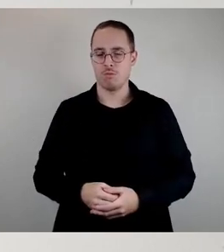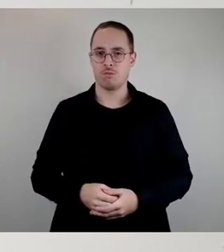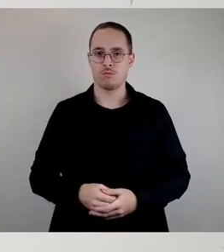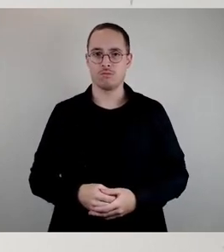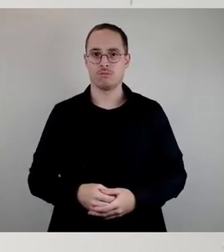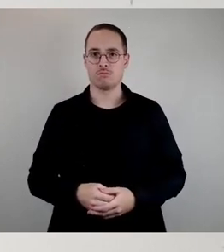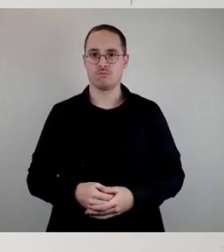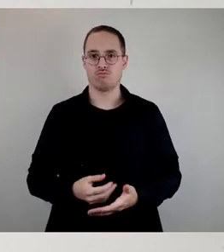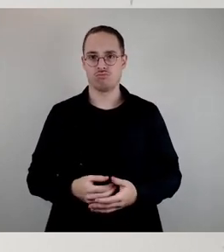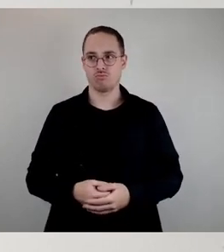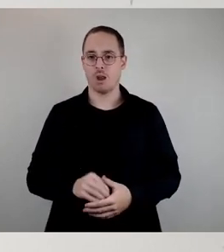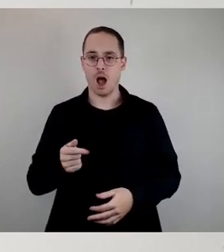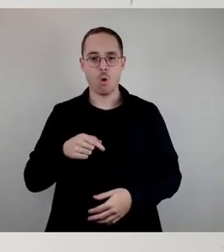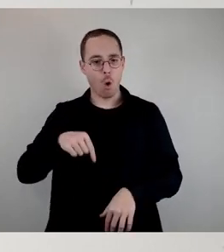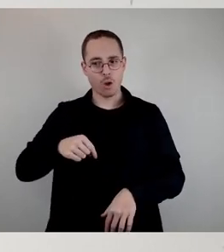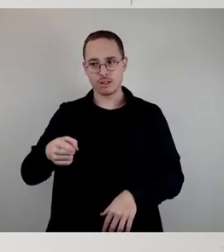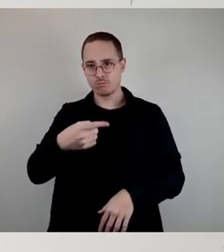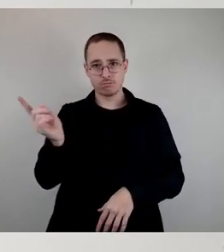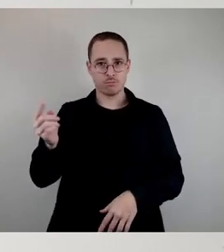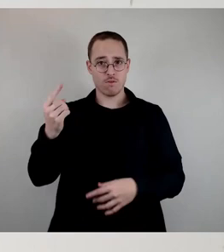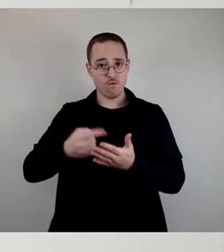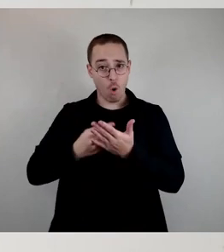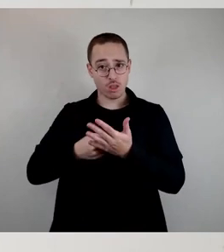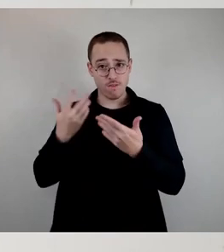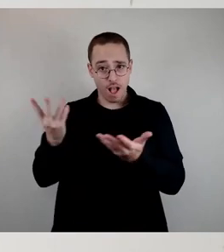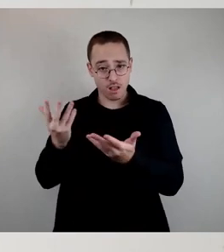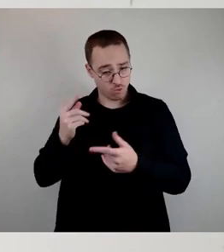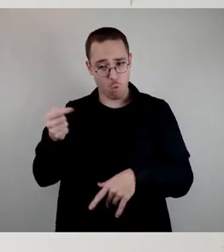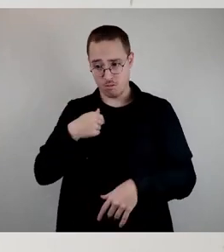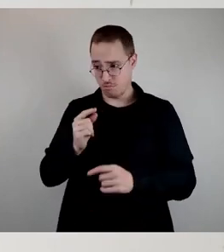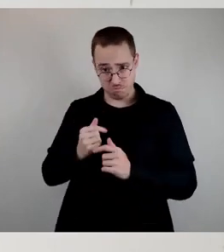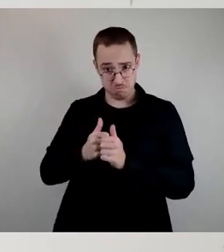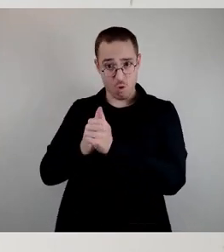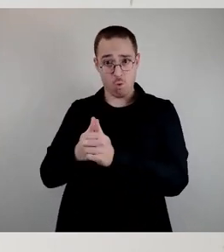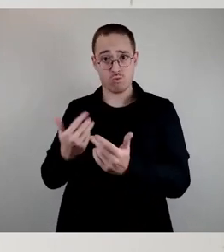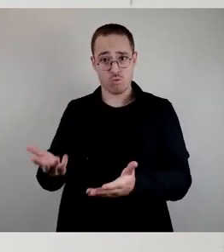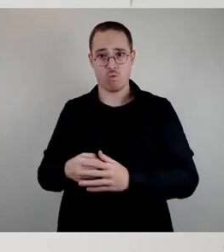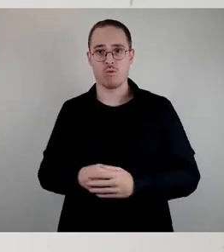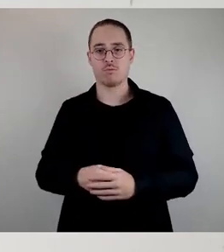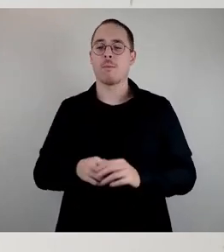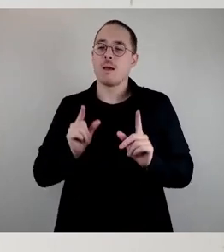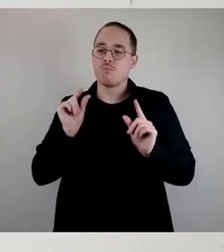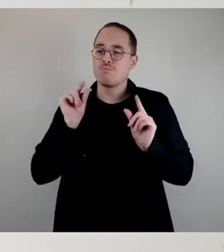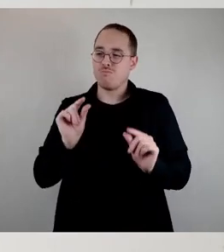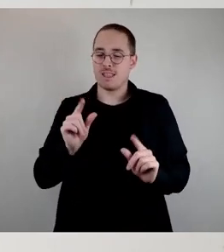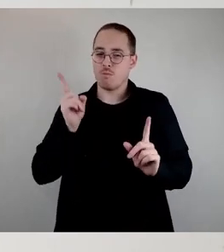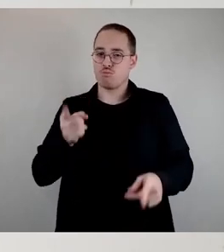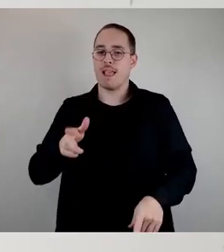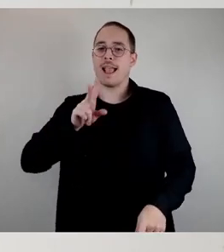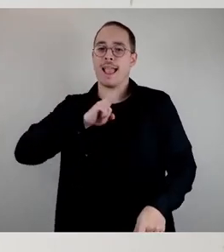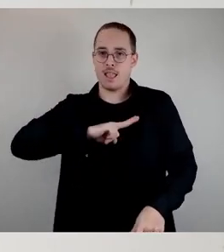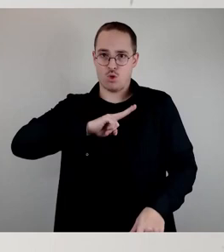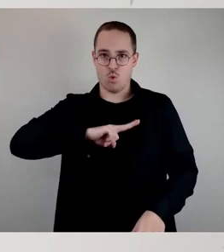ich denke, wir müssen da ein Stück weit auch Geduld weiter haben, weiter natürlich mit den Schulen reden, im Sinne von,